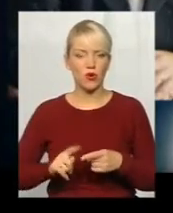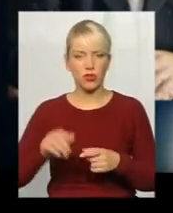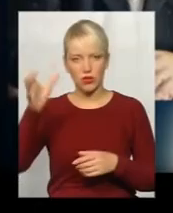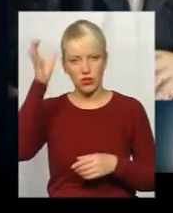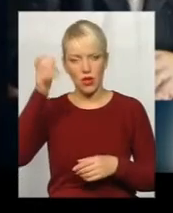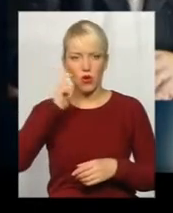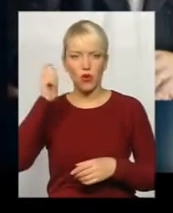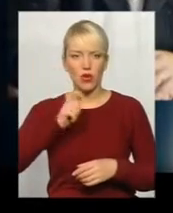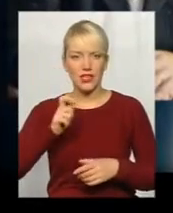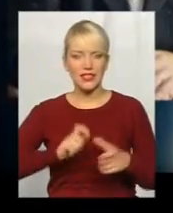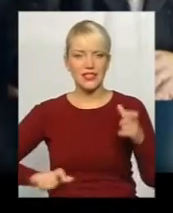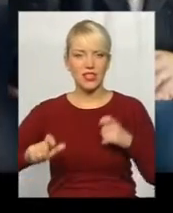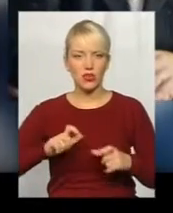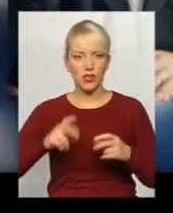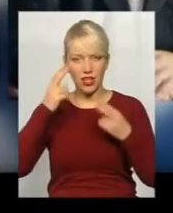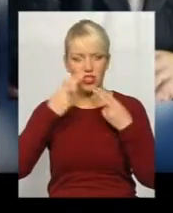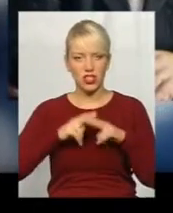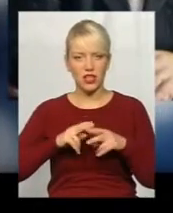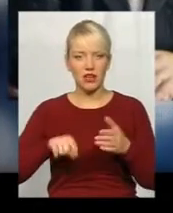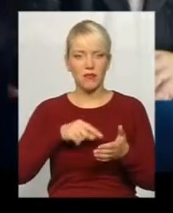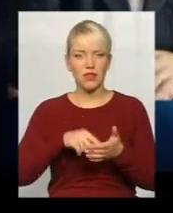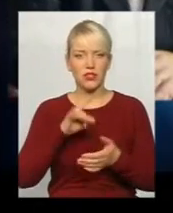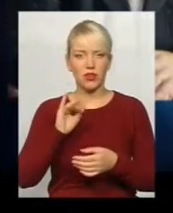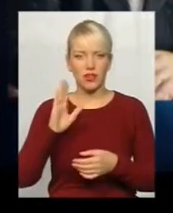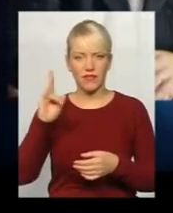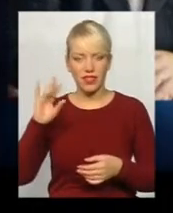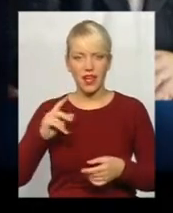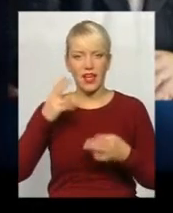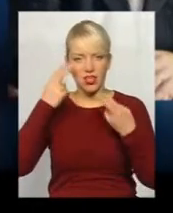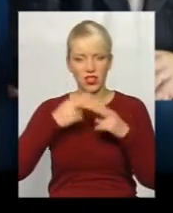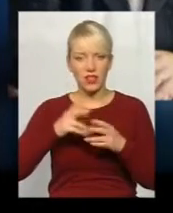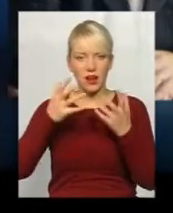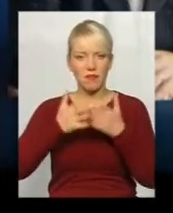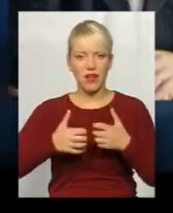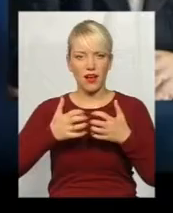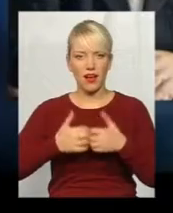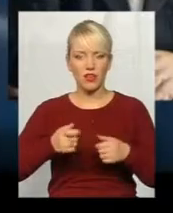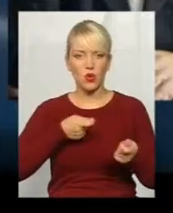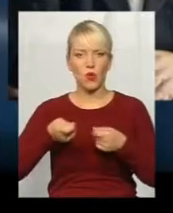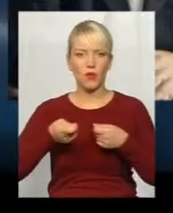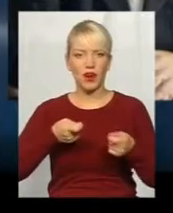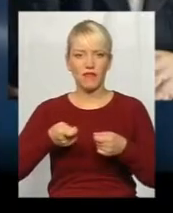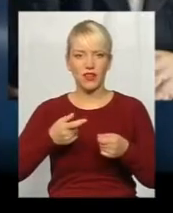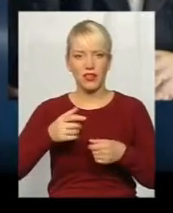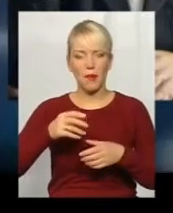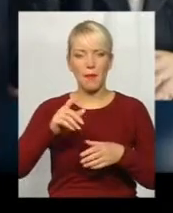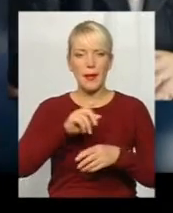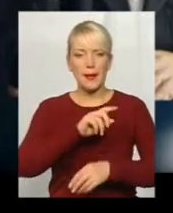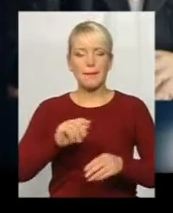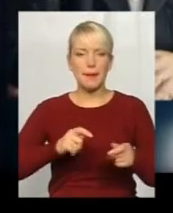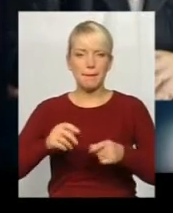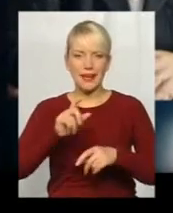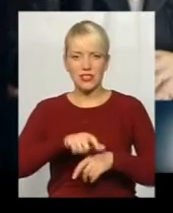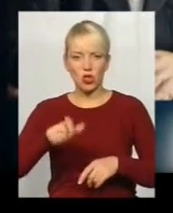інженерів водного господарства. Місто Рівне. Інженер-механік. Міжрегіональна академія управління персоналом. Місто Київ. Магістр економіки та